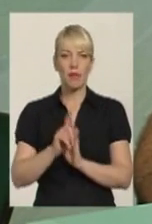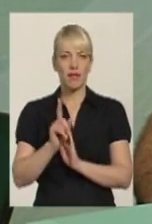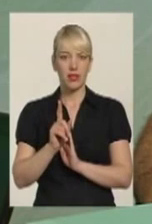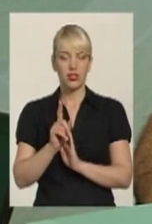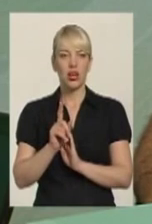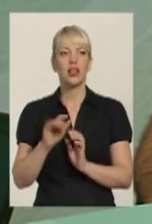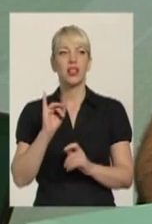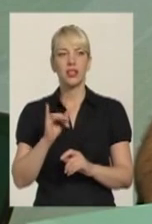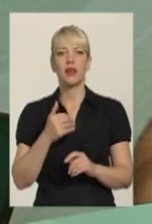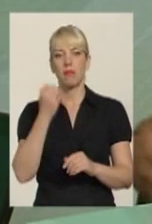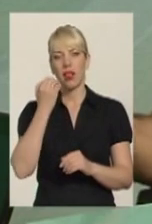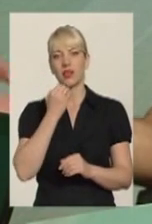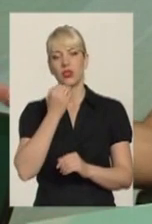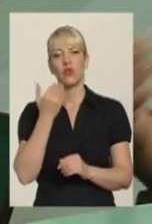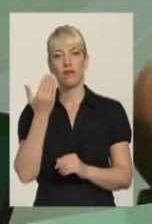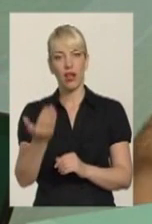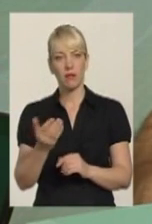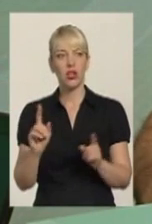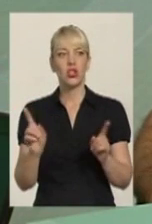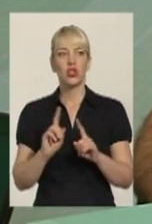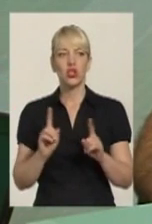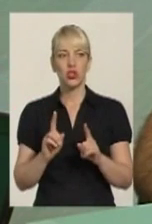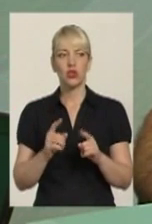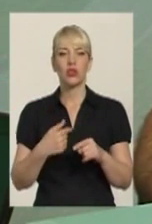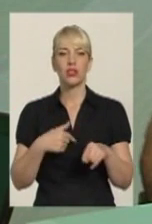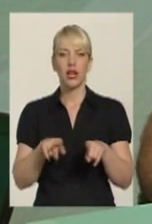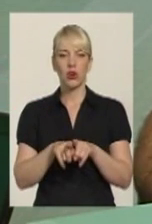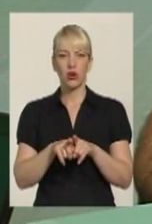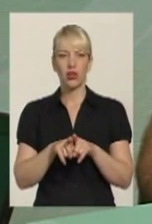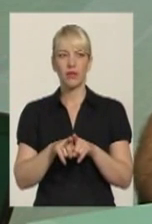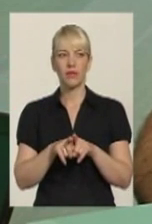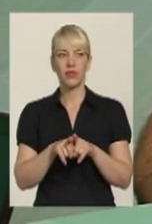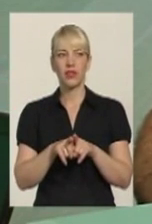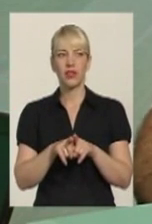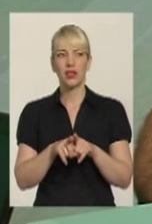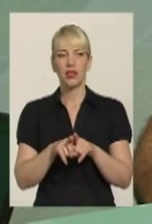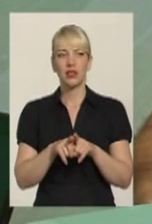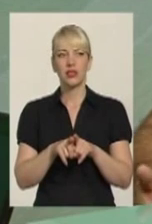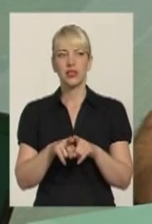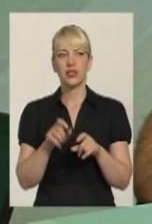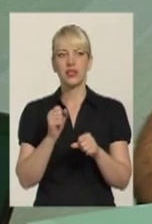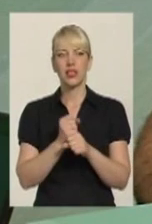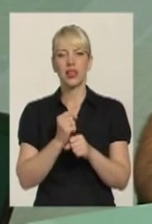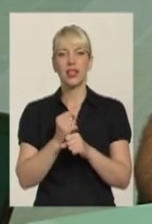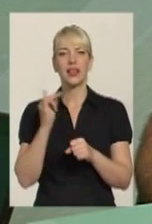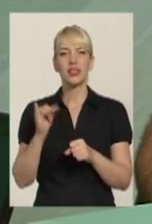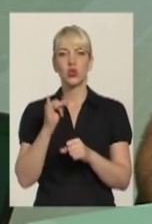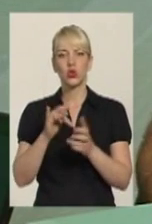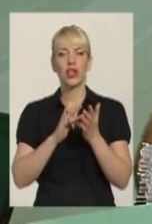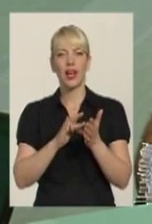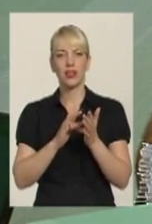і благодарю вам, що ви зробили такий маленький історичний екскурс по поводу того, що